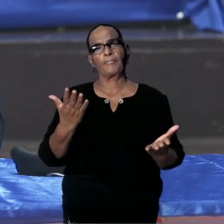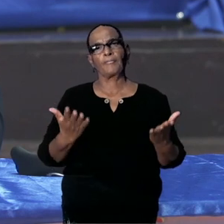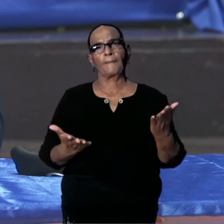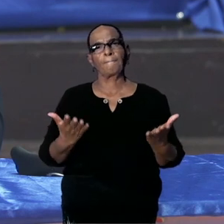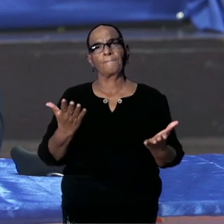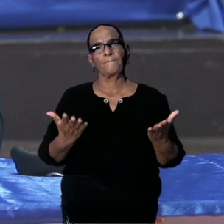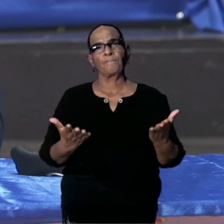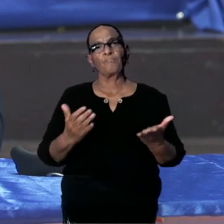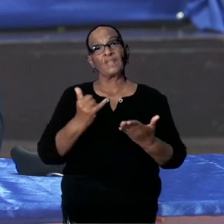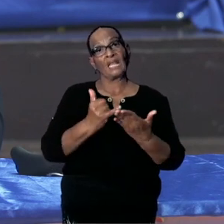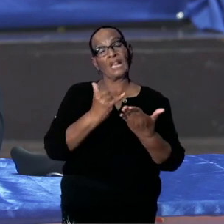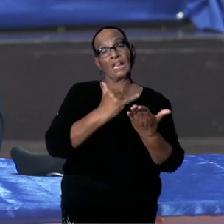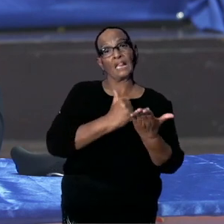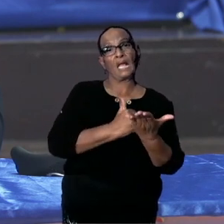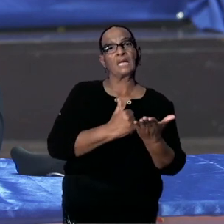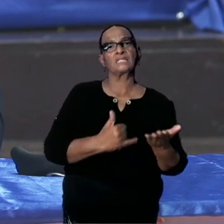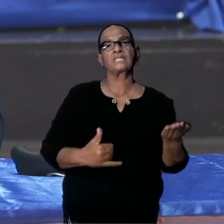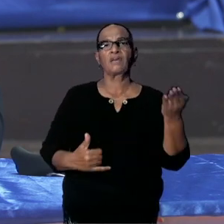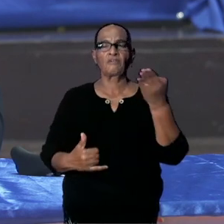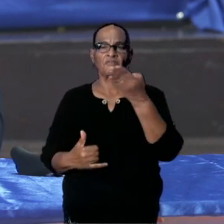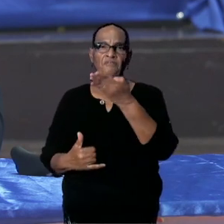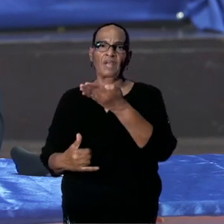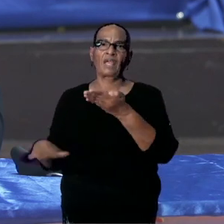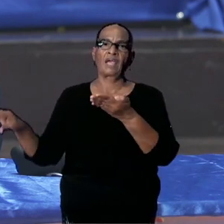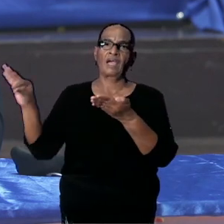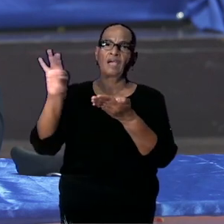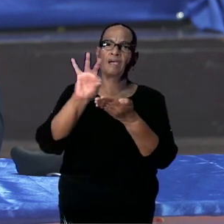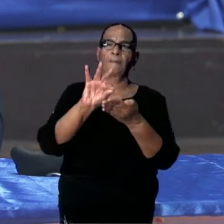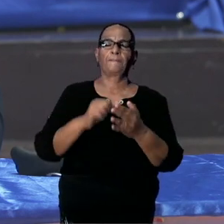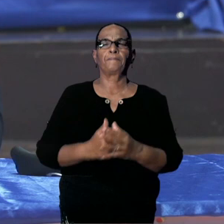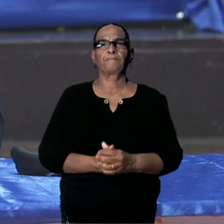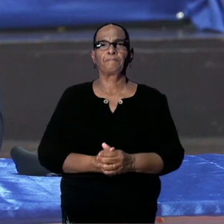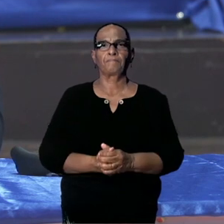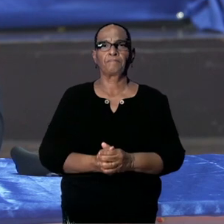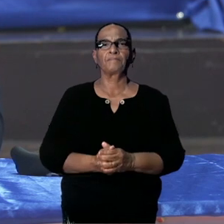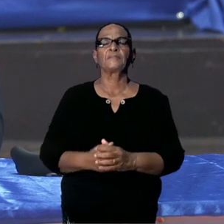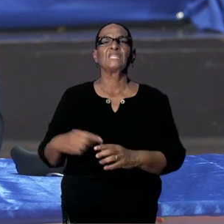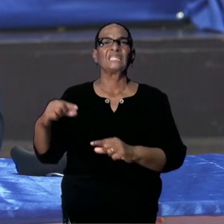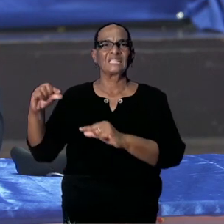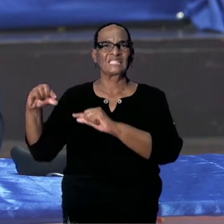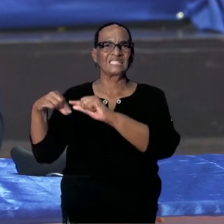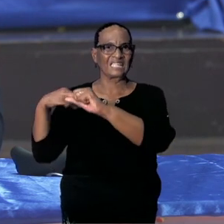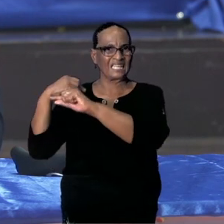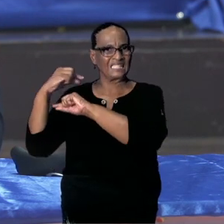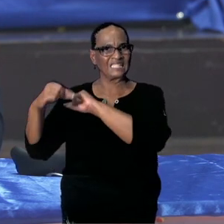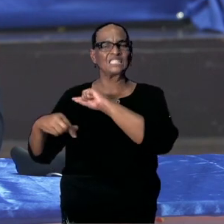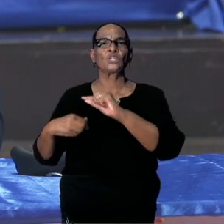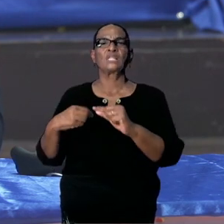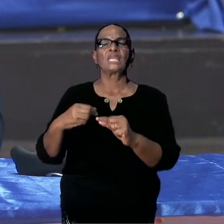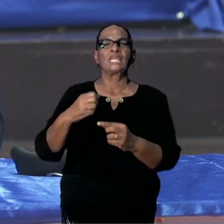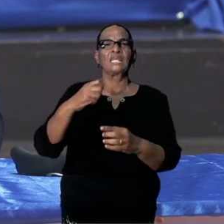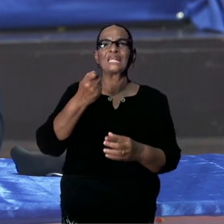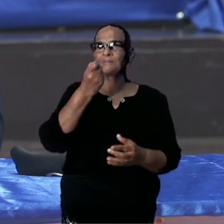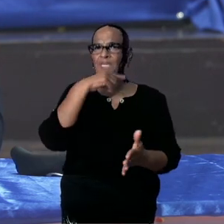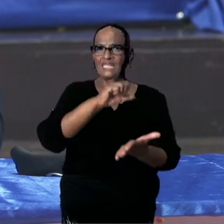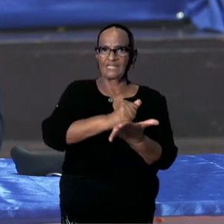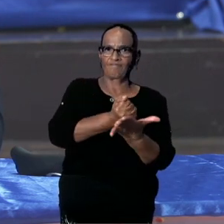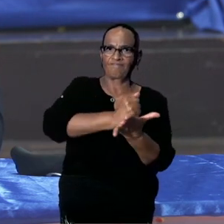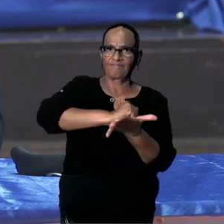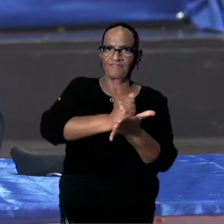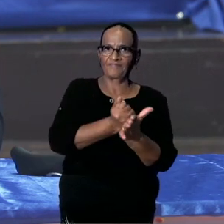Maar de laatste vraag. Daar wil ik wel antwoord op geven. Dat was over een traditionele genezing. U hebt een naam genoemd.